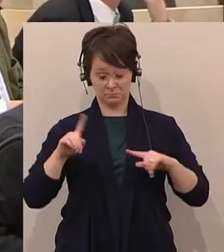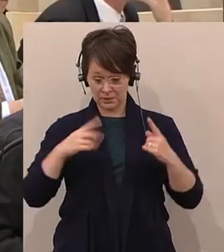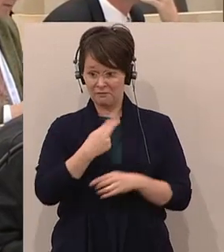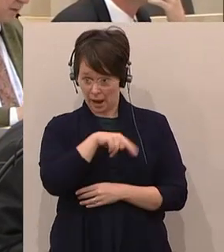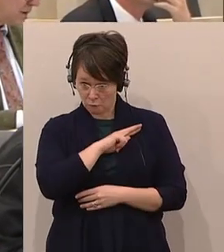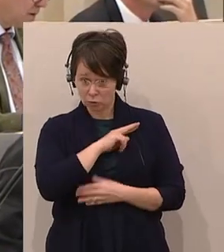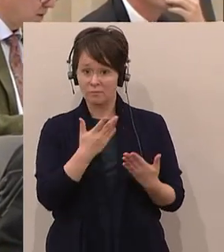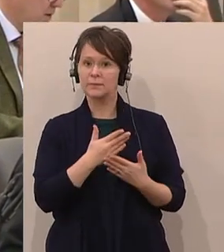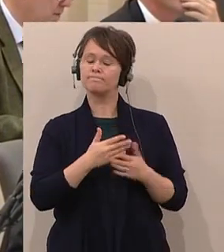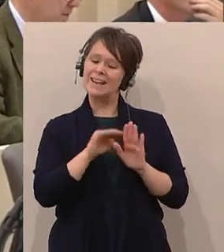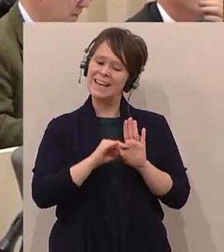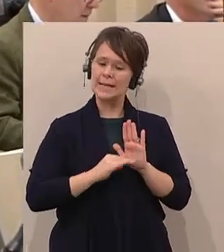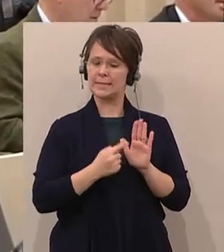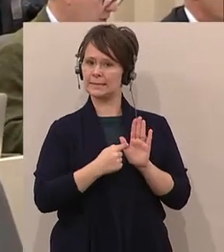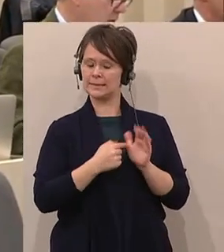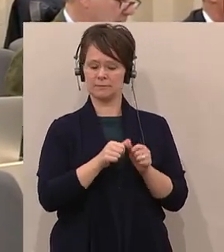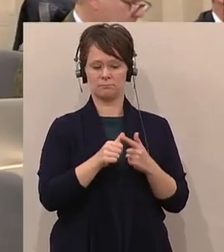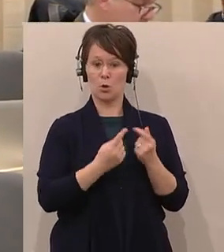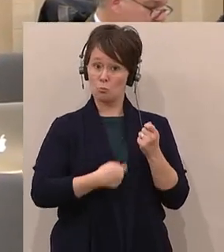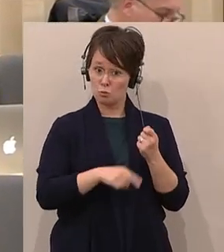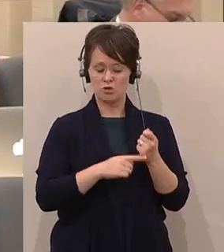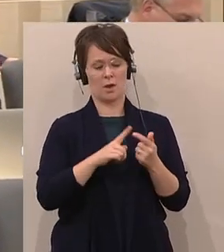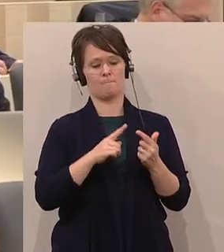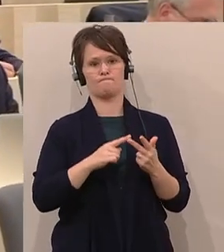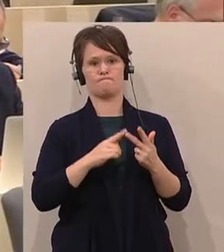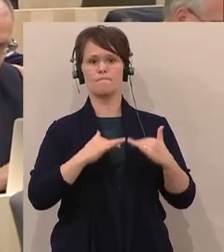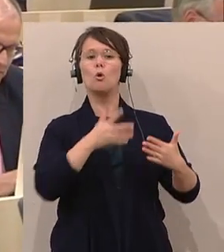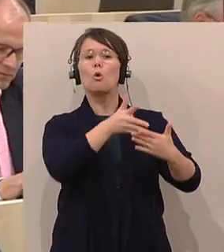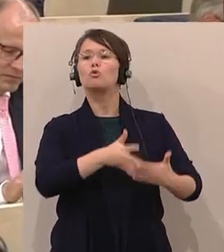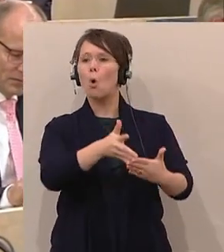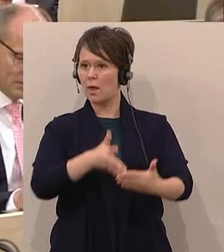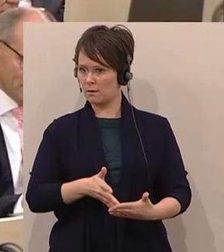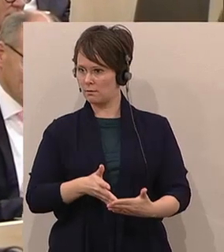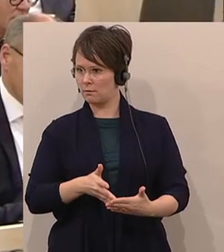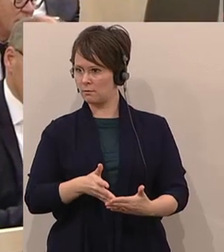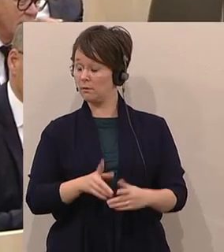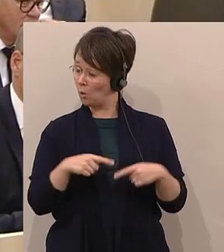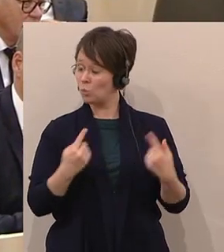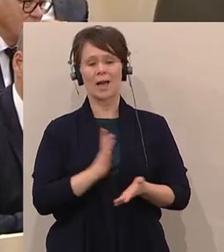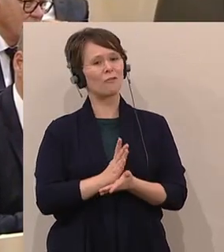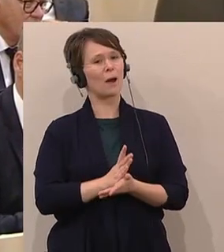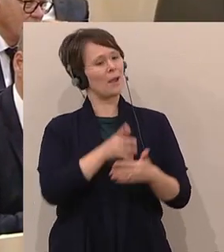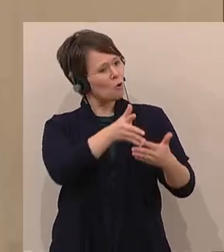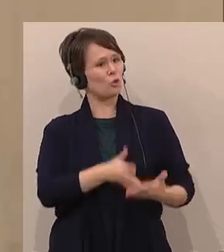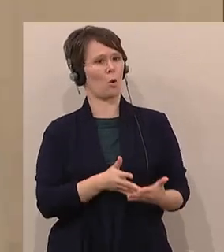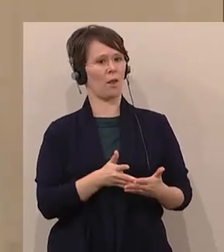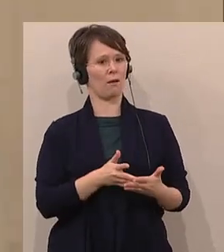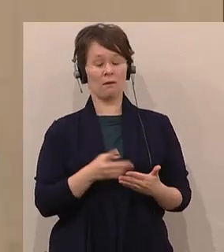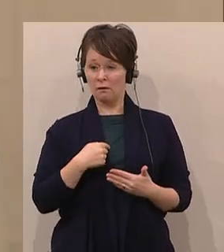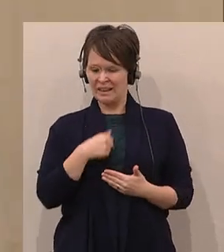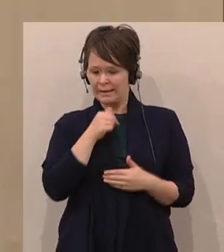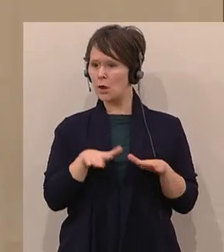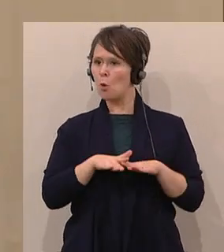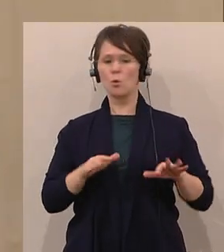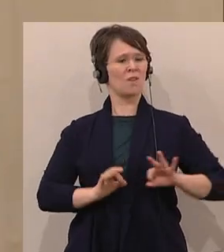Budget und für die parlamentarische Kontrolle zuständig. Wir kontrollieren. Wir sind nicht eine Bühne für den